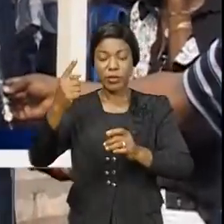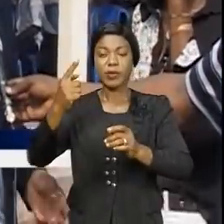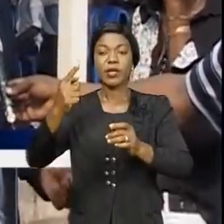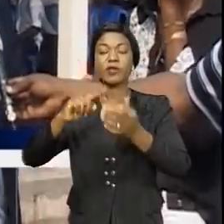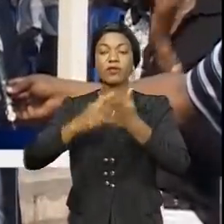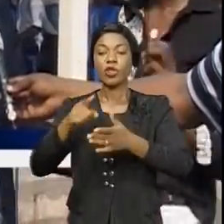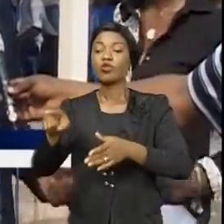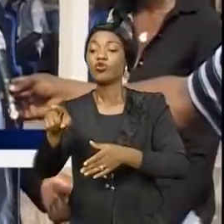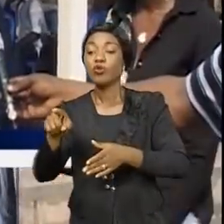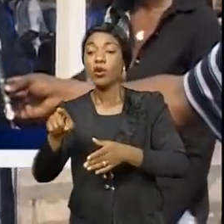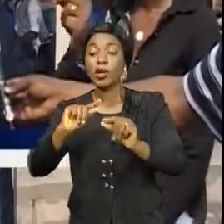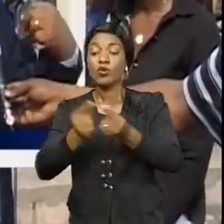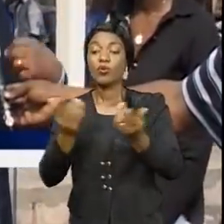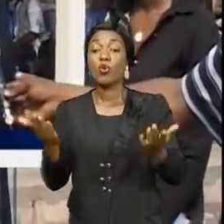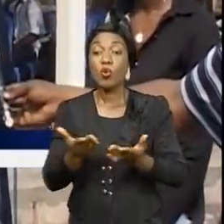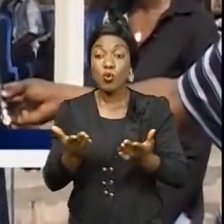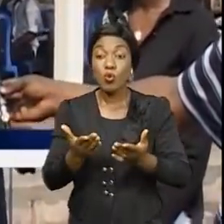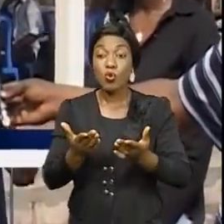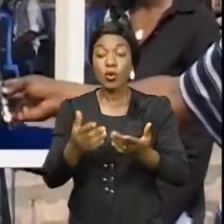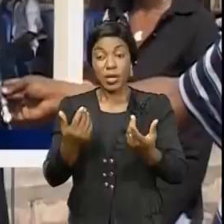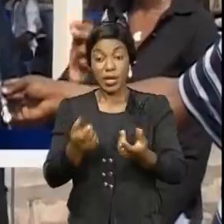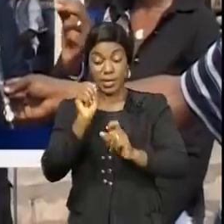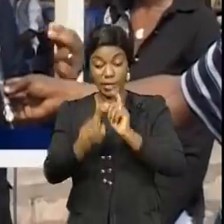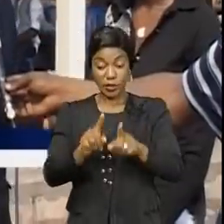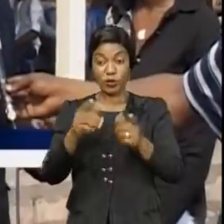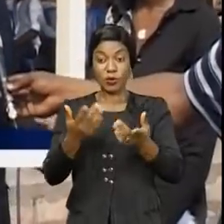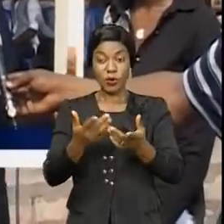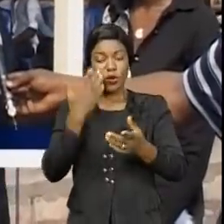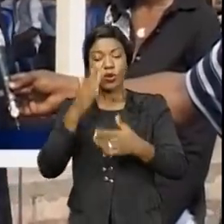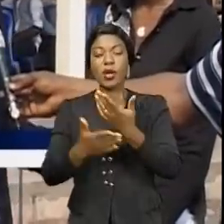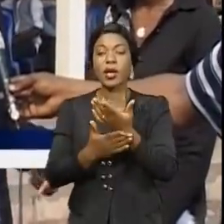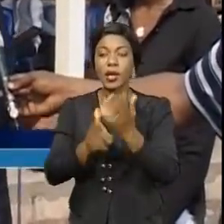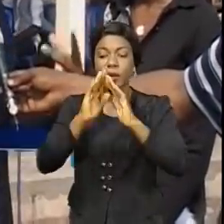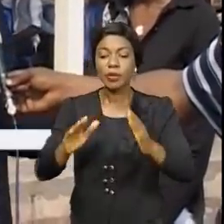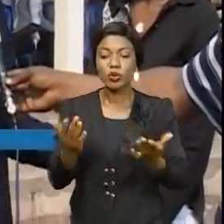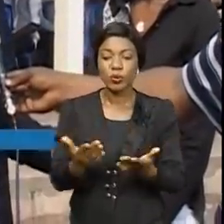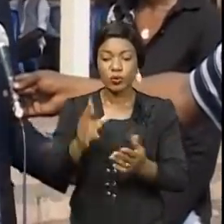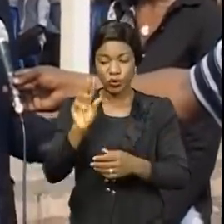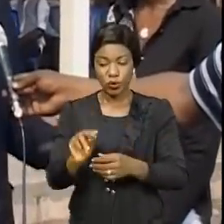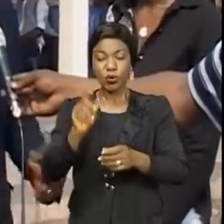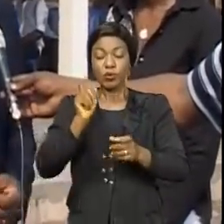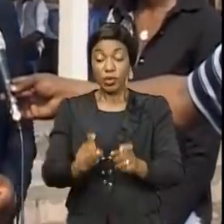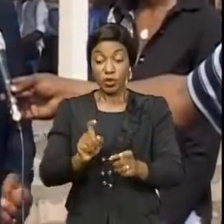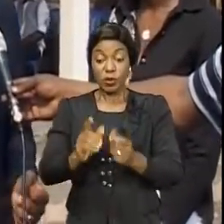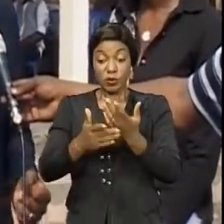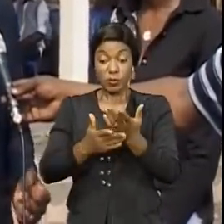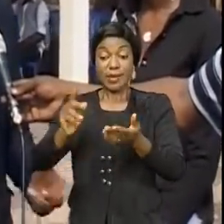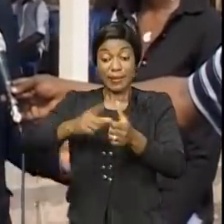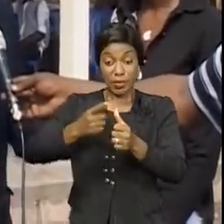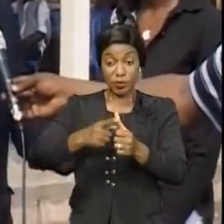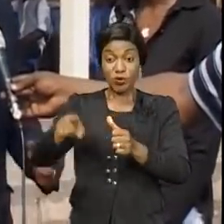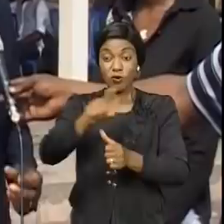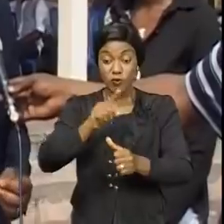ils se demandent, vous habitez où ? Nous voulons qu'il y ait une autre question. La typologie de votre hémoglobine, c'est quoi ? Et s'ils ont l'information,